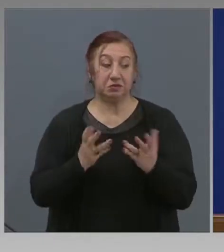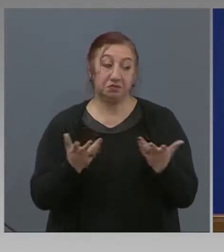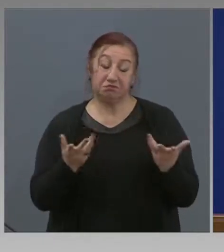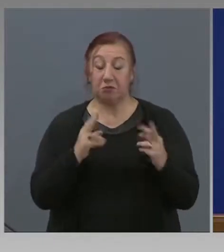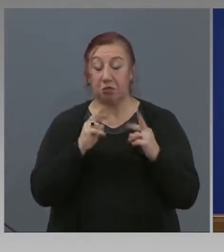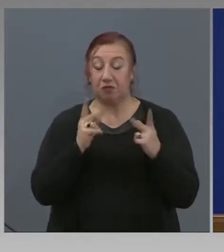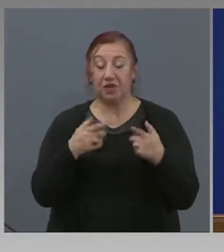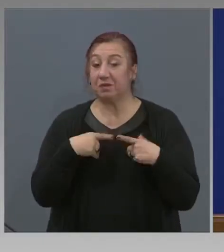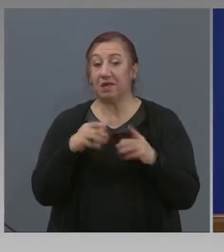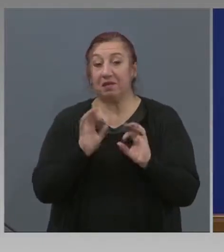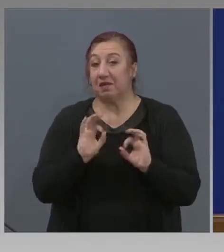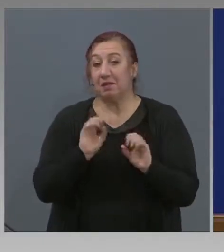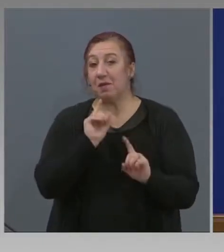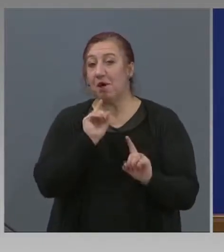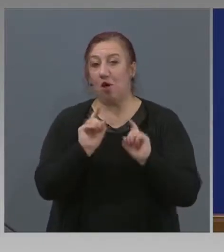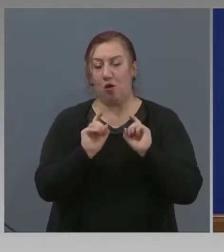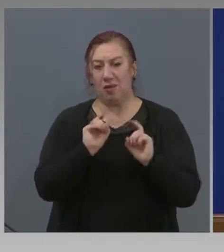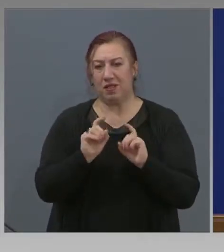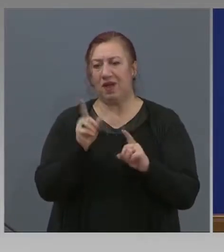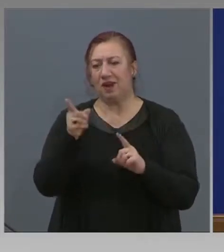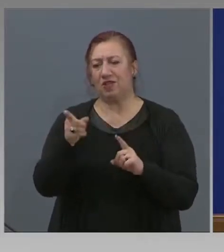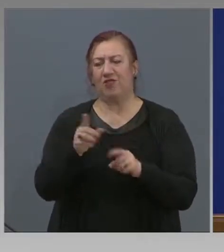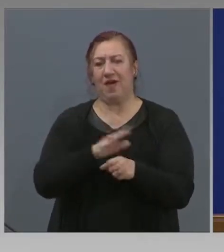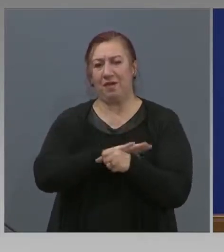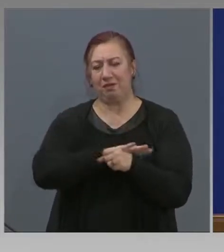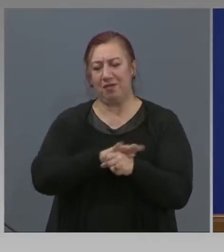позиция беше пълна с манипулации.